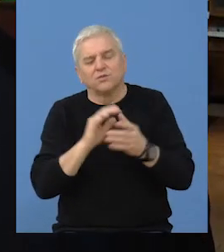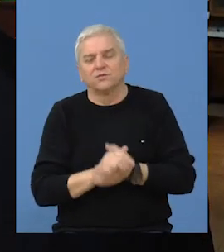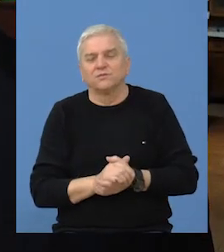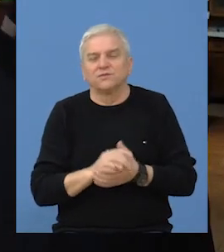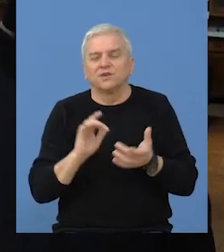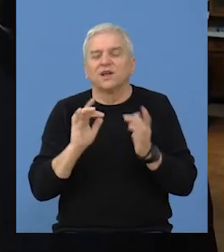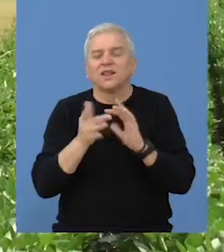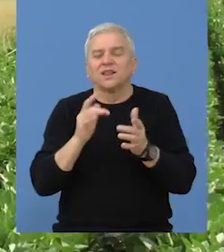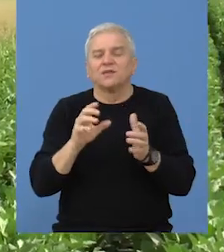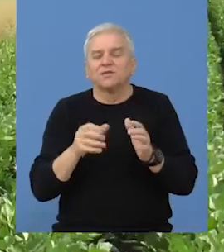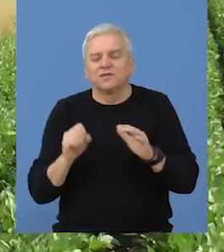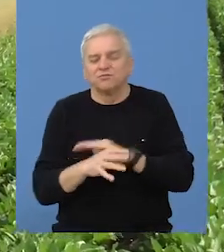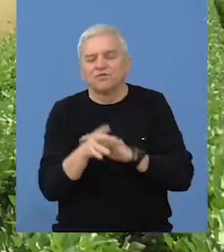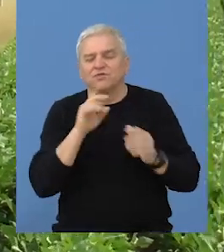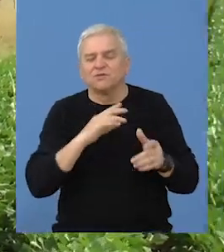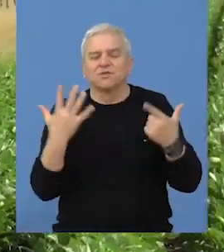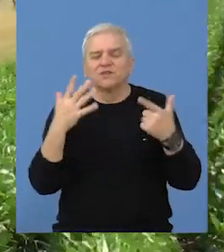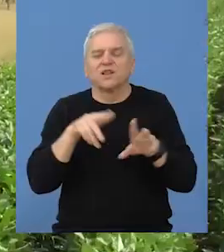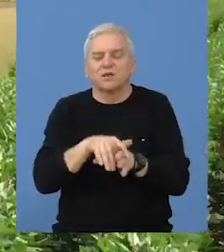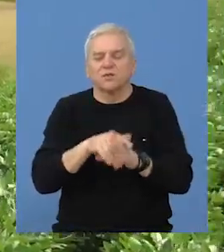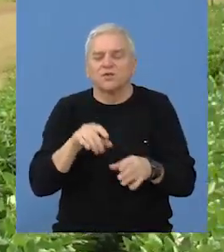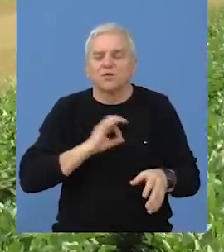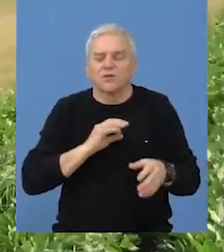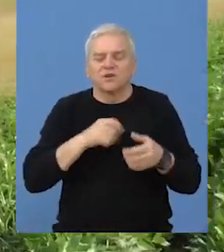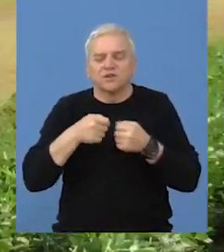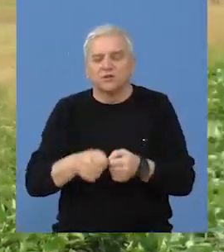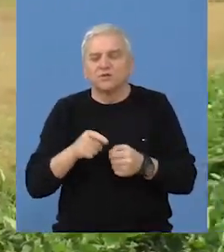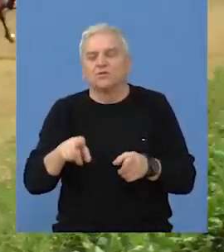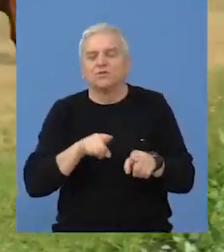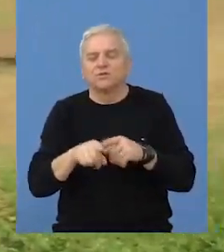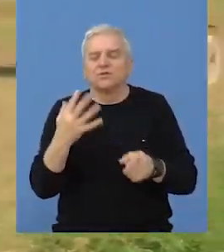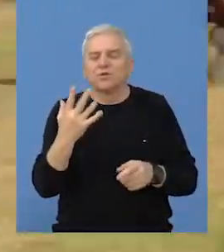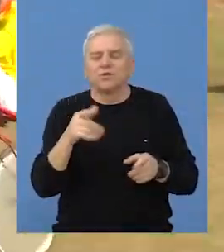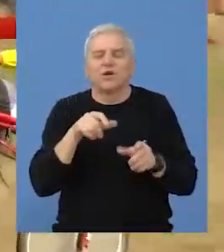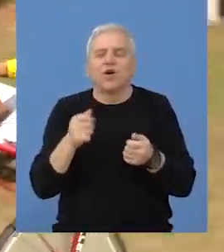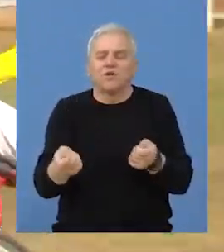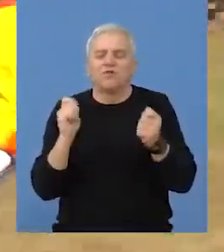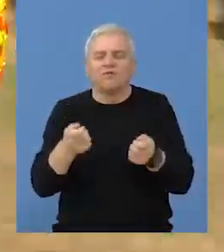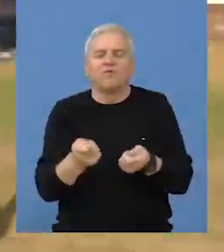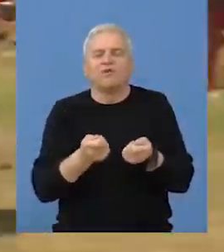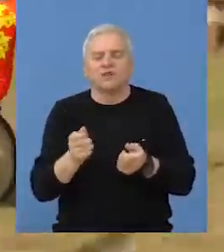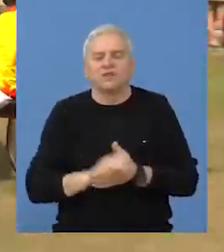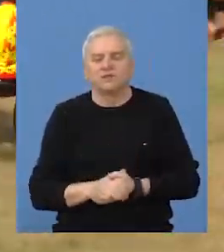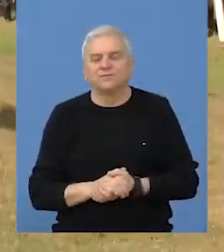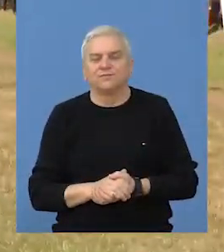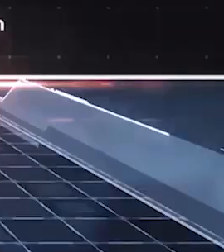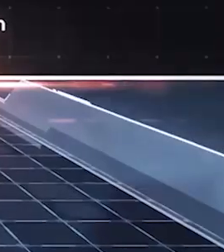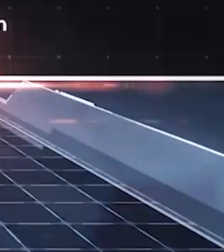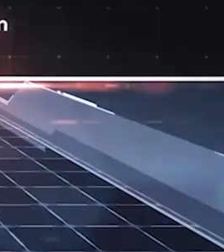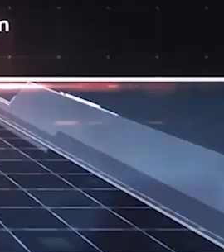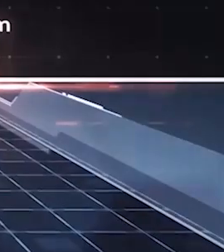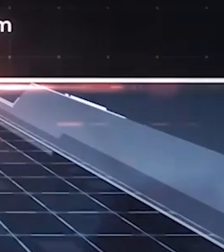i prišljotno je uvek publike. U takmičarskom pogonu je sedam grla iz Bečejskog kluba i isto toliko vozača.